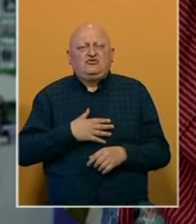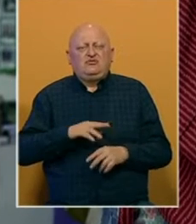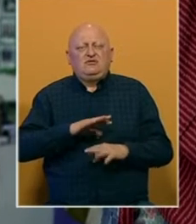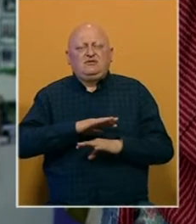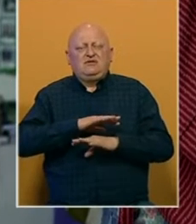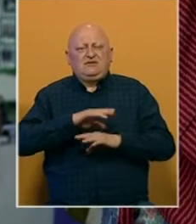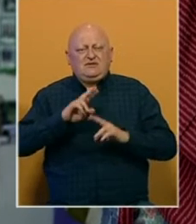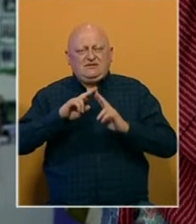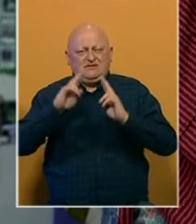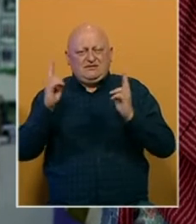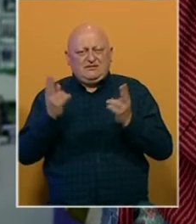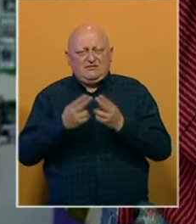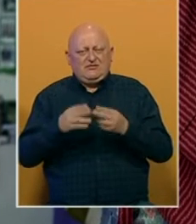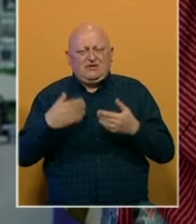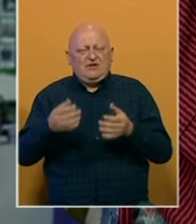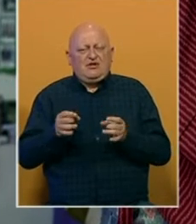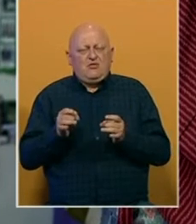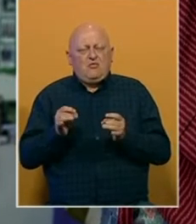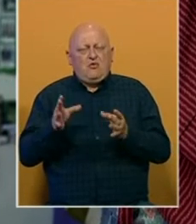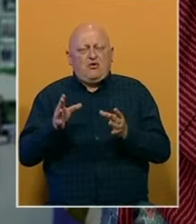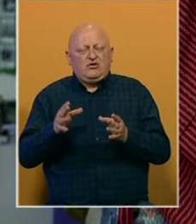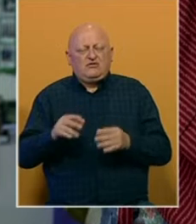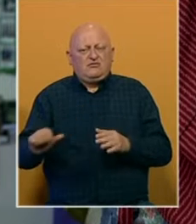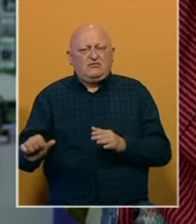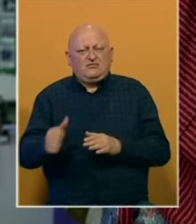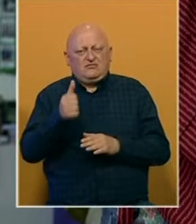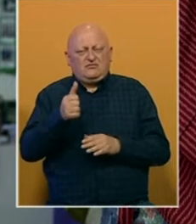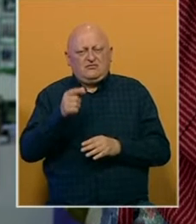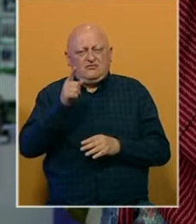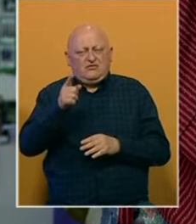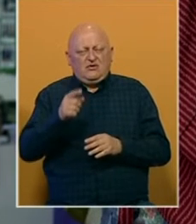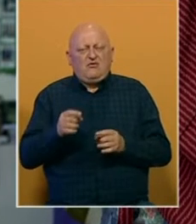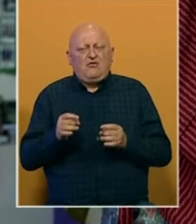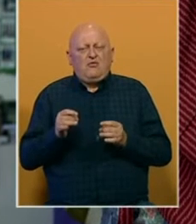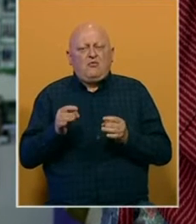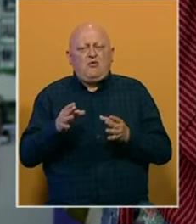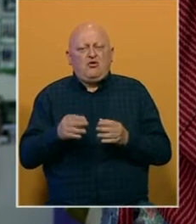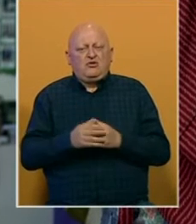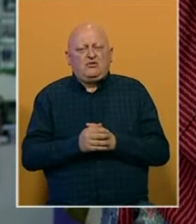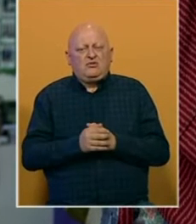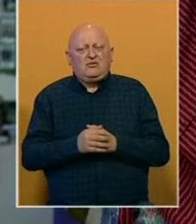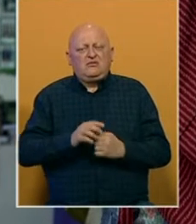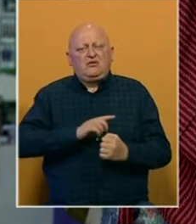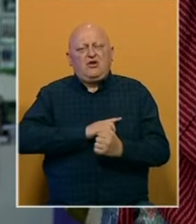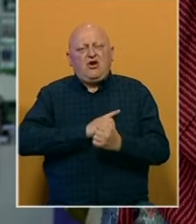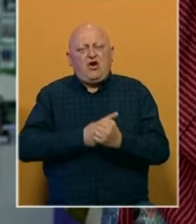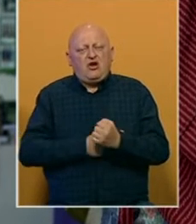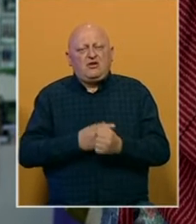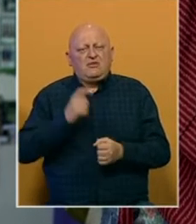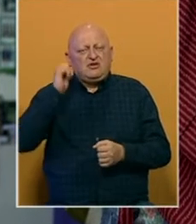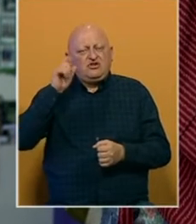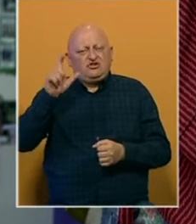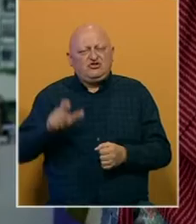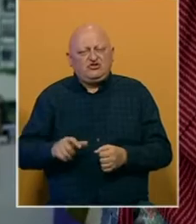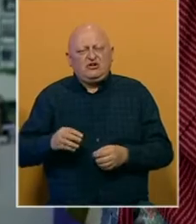svijetu poslati takvu poruku a prvenstveno sa takvom porukom ohrabriti žene